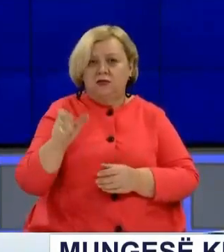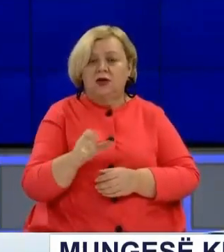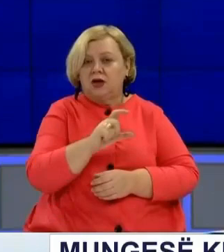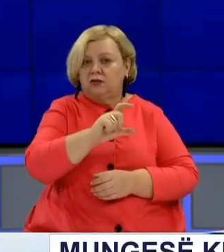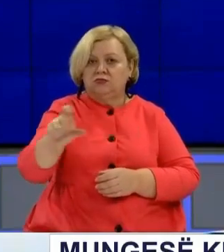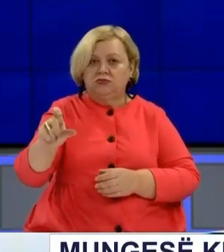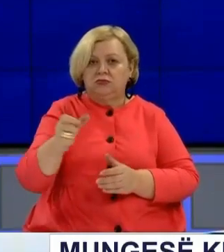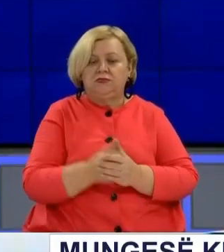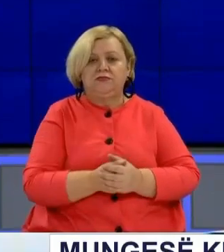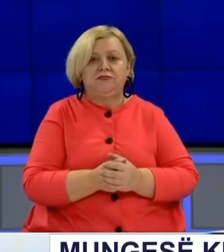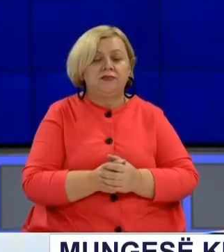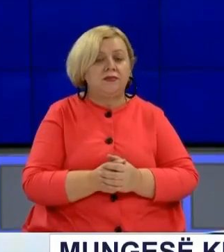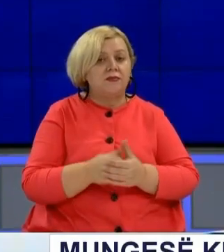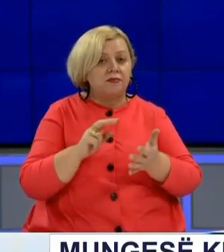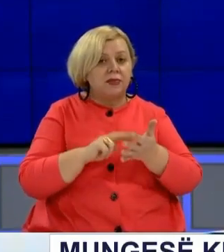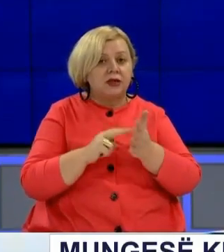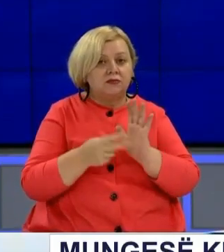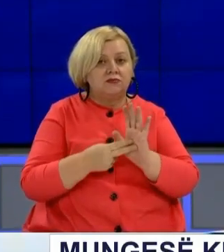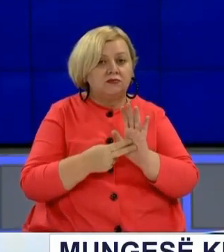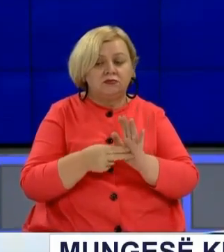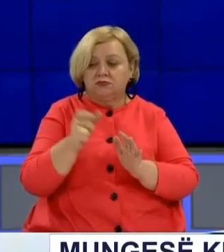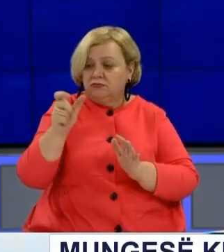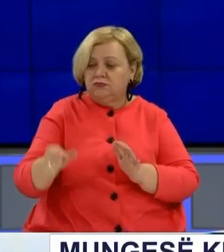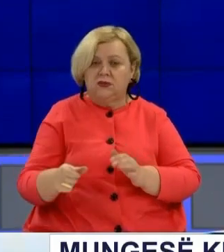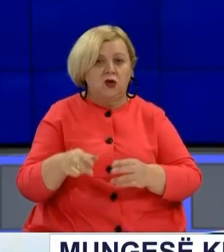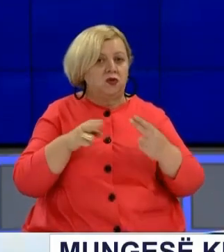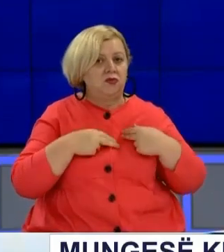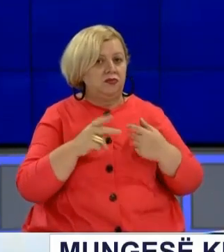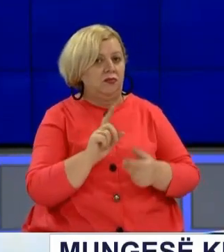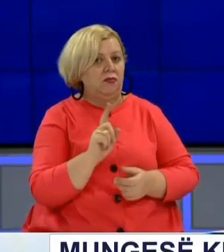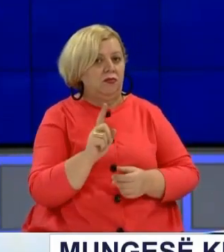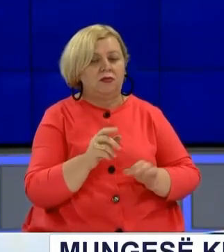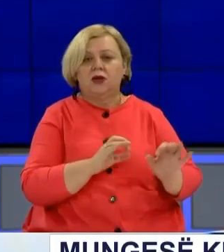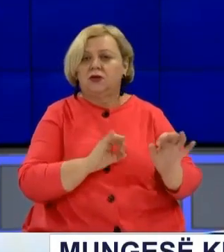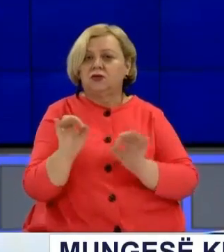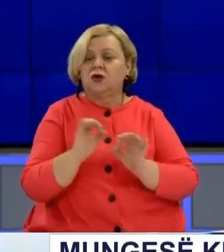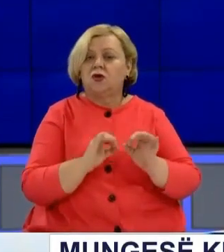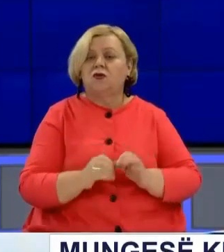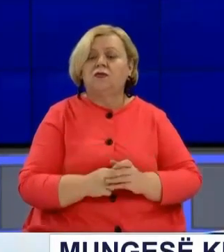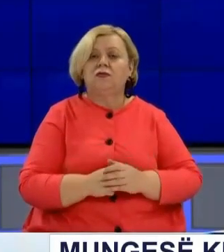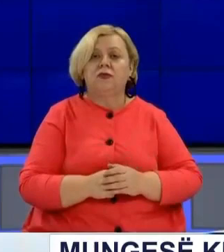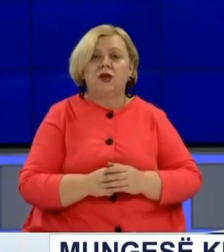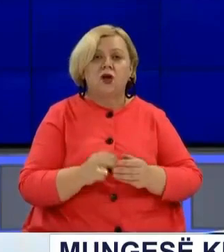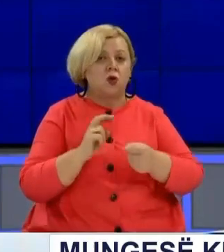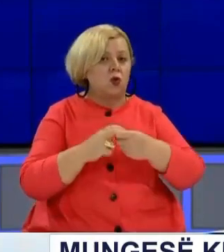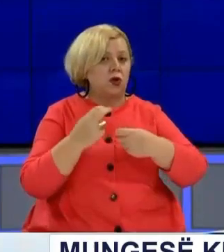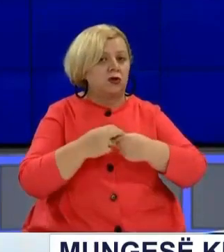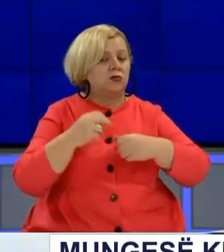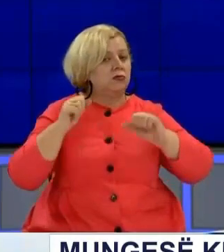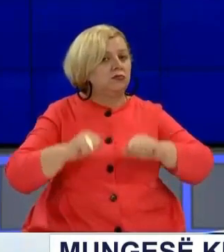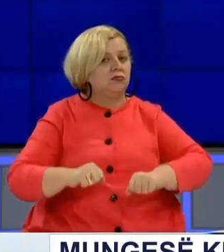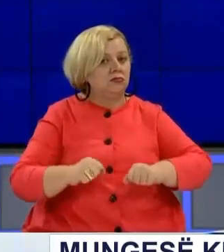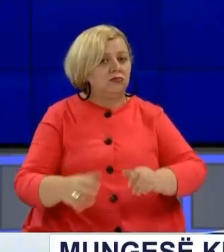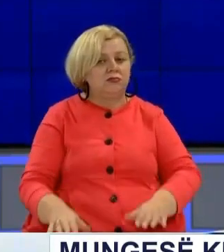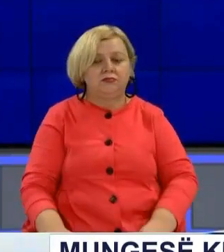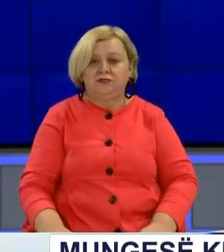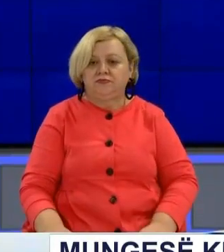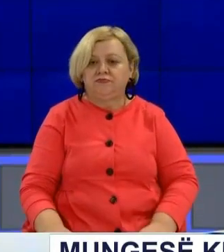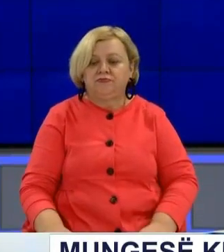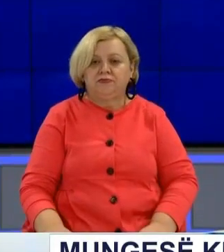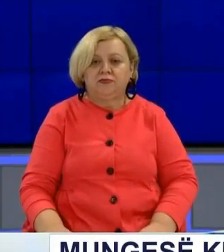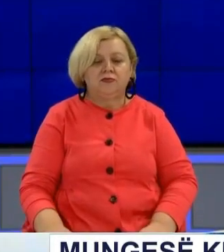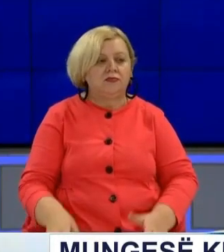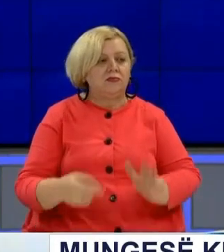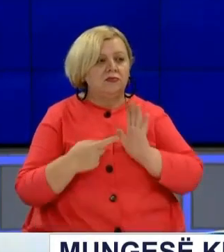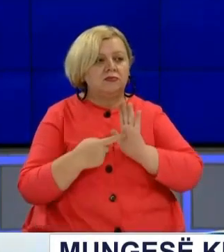votimit, partitë opozitare deklarojnë se nuk është detyre tyre që të sigrojnë kuorumin për koalicionin qeverisës. Kjo është një